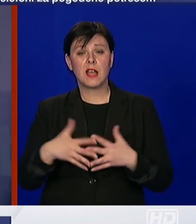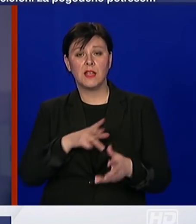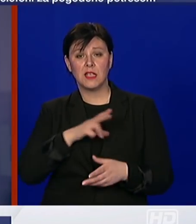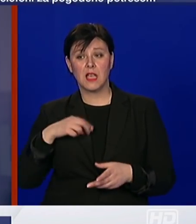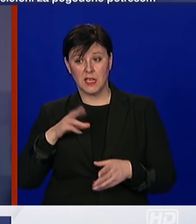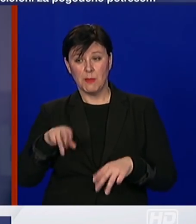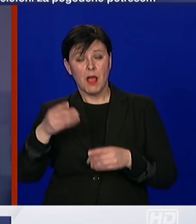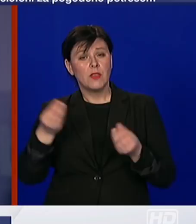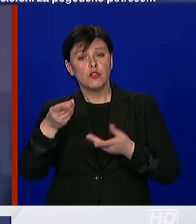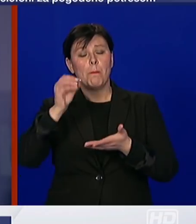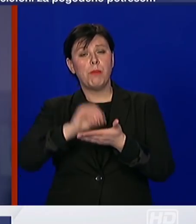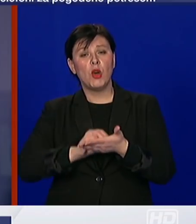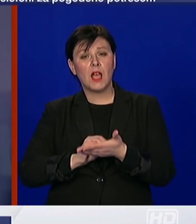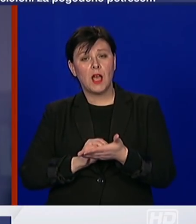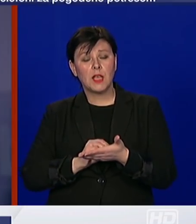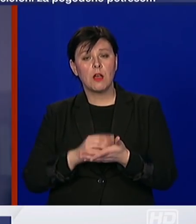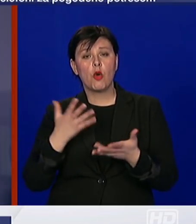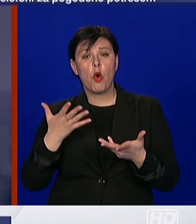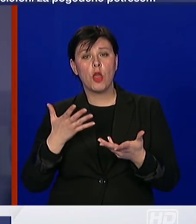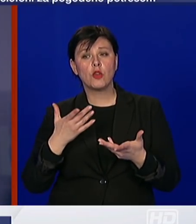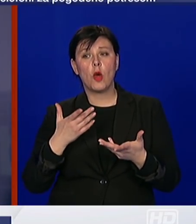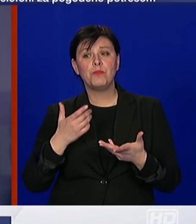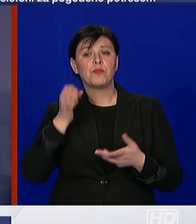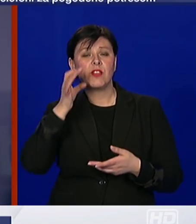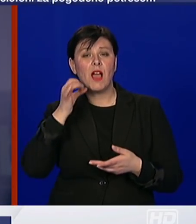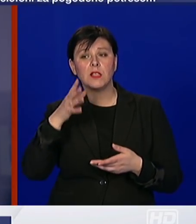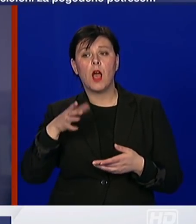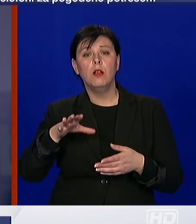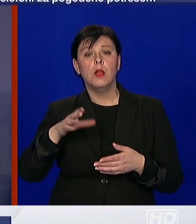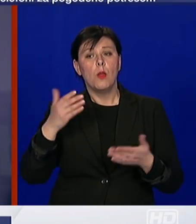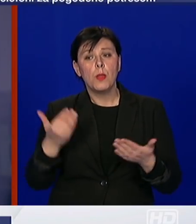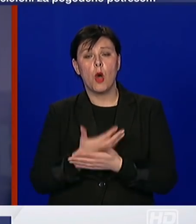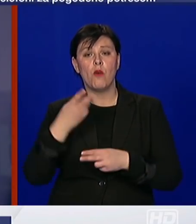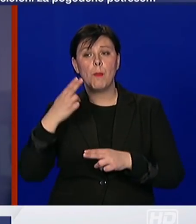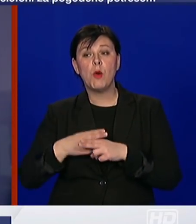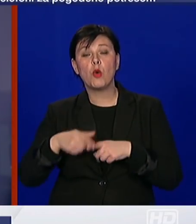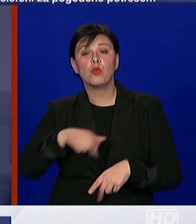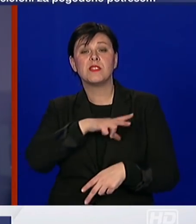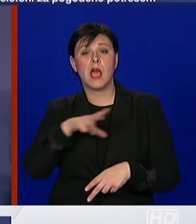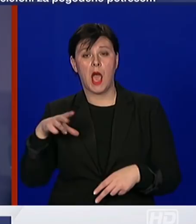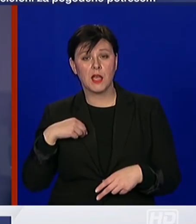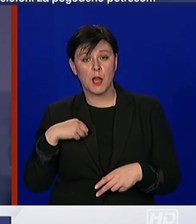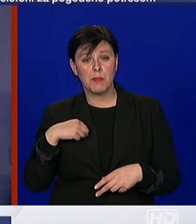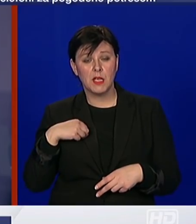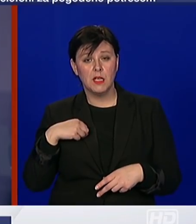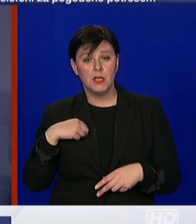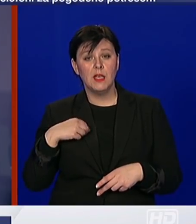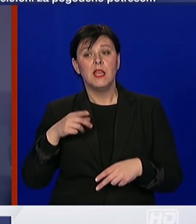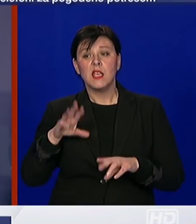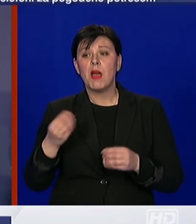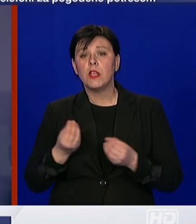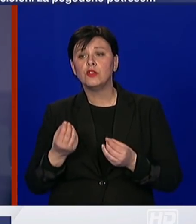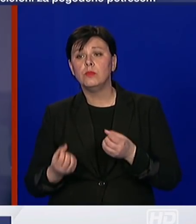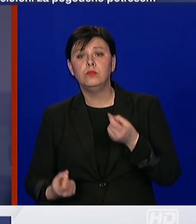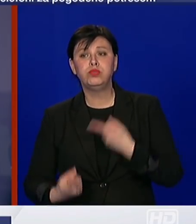Je li imate možda podatke koliko se na dnevnoj bazi otkriva novih bolesnika u gradu Zagrebu i postoji li neko žarište